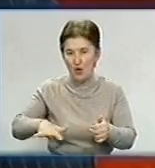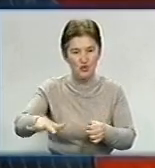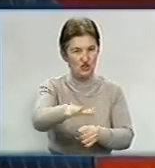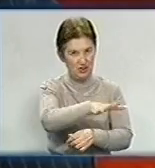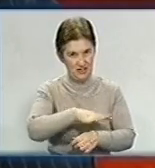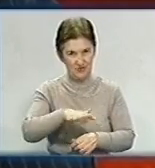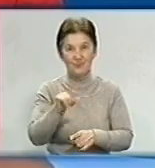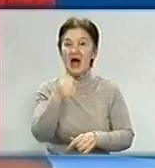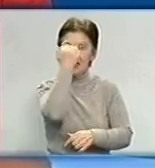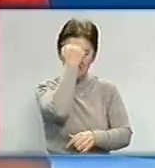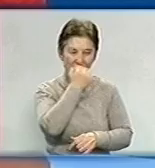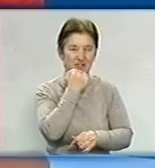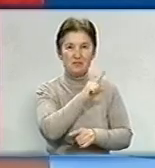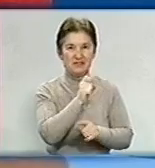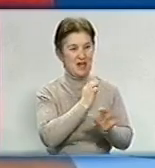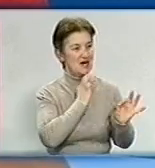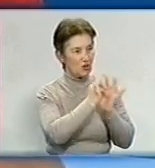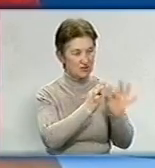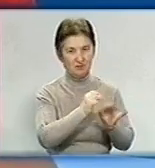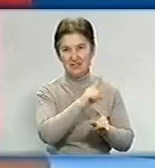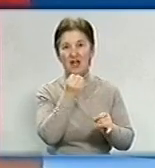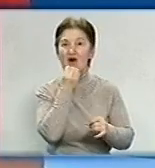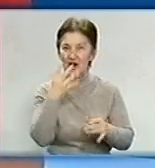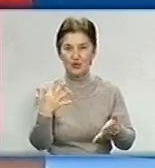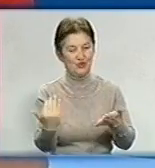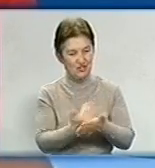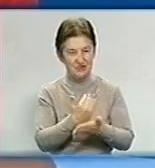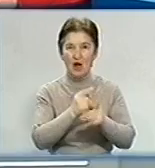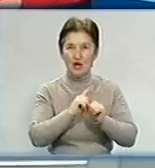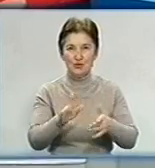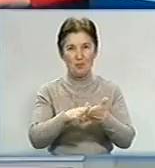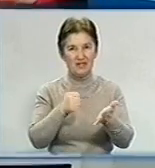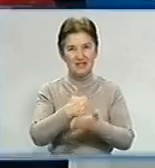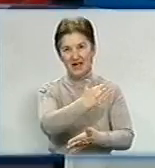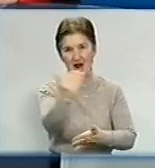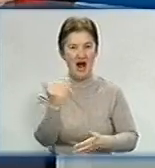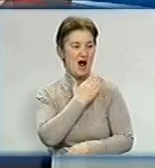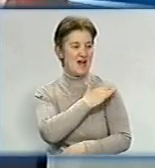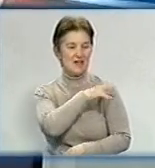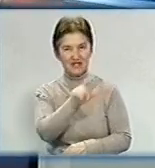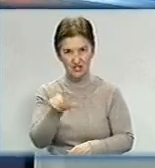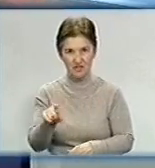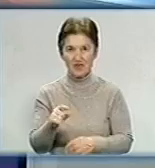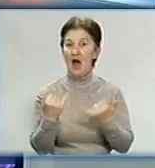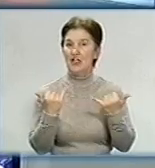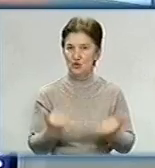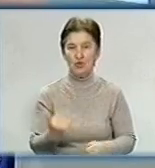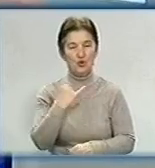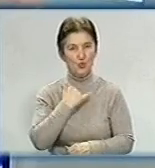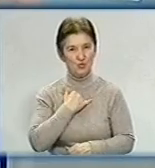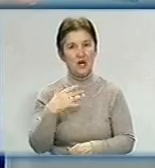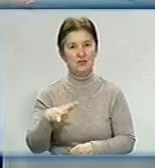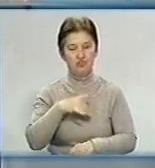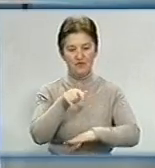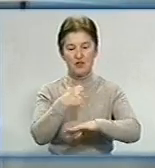Спасибі вам за розмову і спасибі вам за хороші новини, особливо для олександрійців. Я хочу нагадати нашим глядачам, що сьогодні в нашій студії був